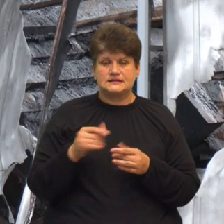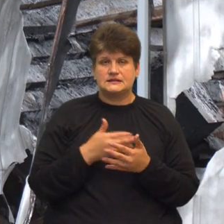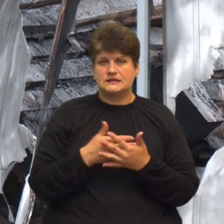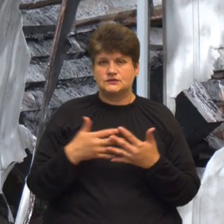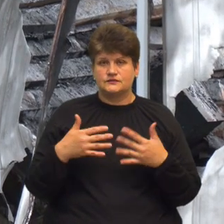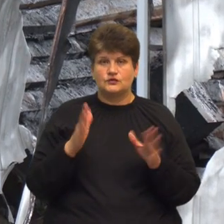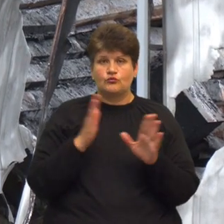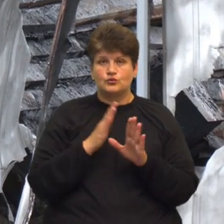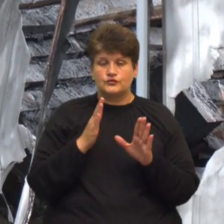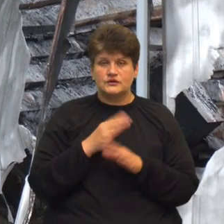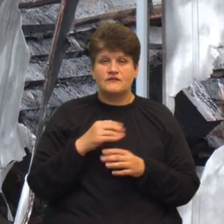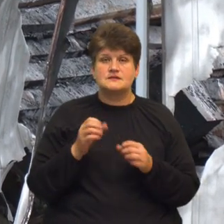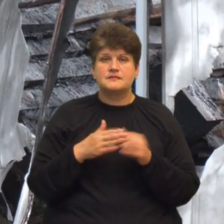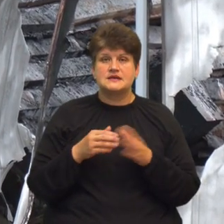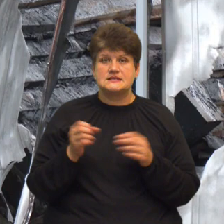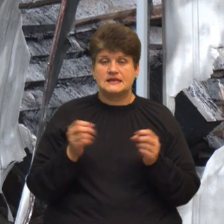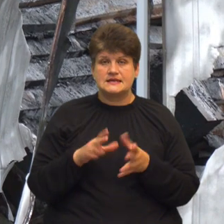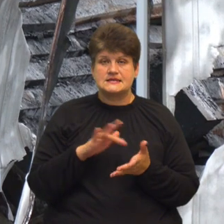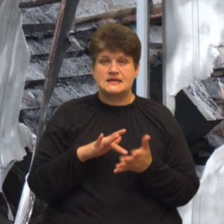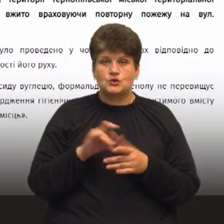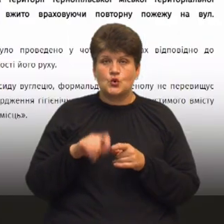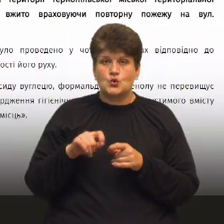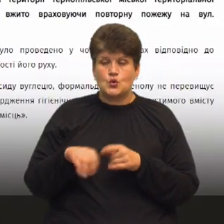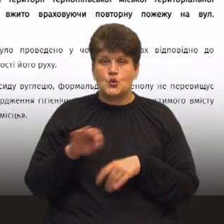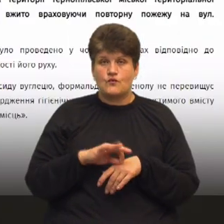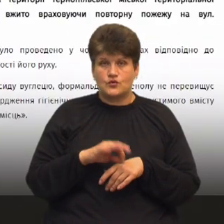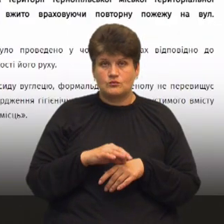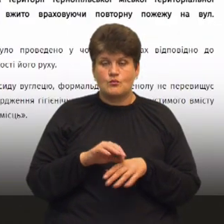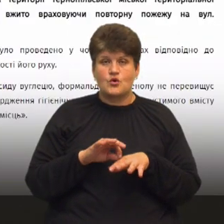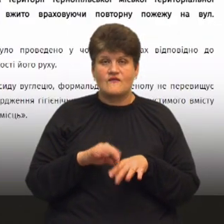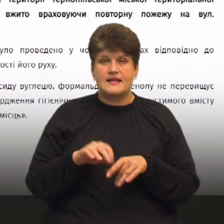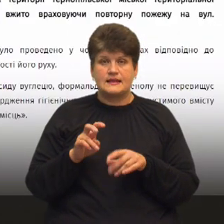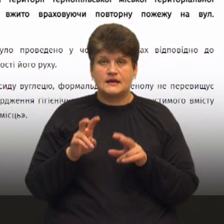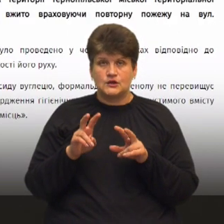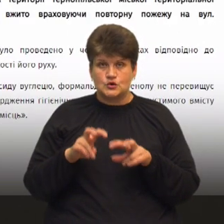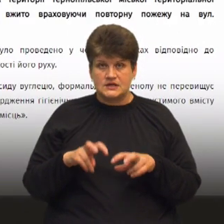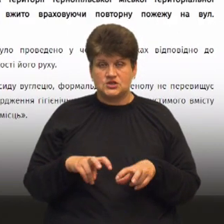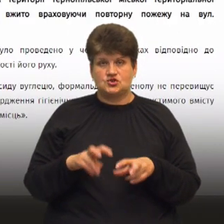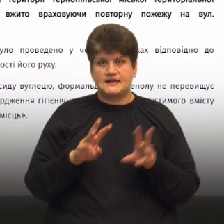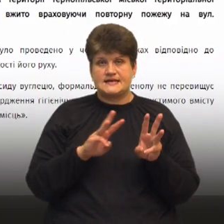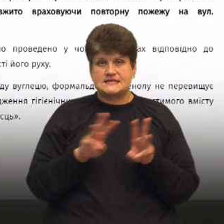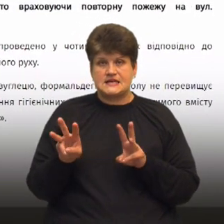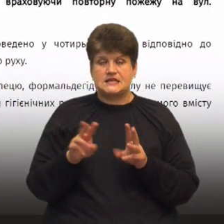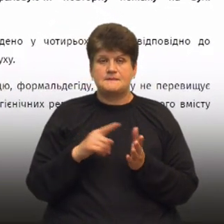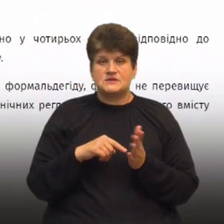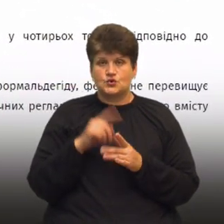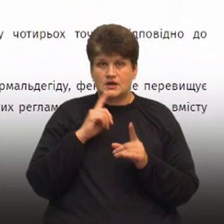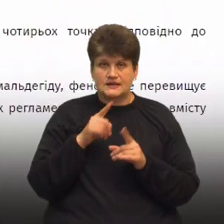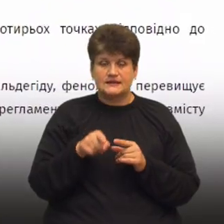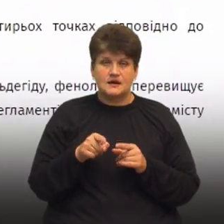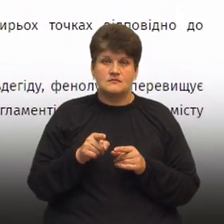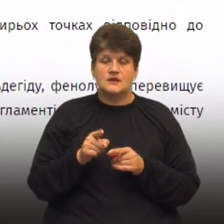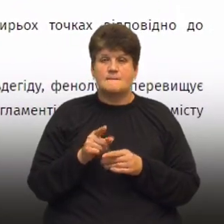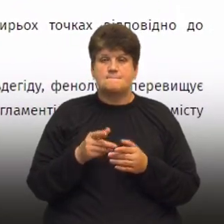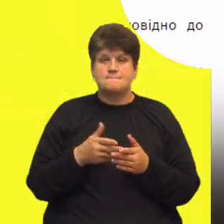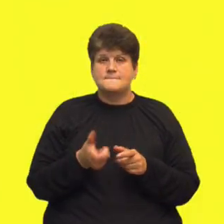Фахівці обласного центру контролю хвороб провели дослідження. Результати оприлюднили на сайті міської ради. Там йдеться, що перевищення допустимих норм